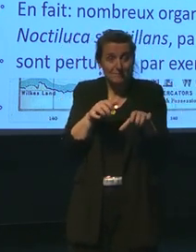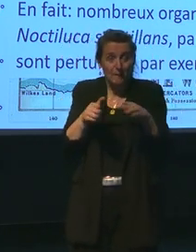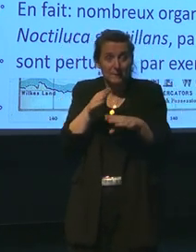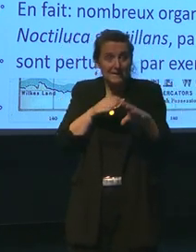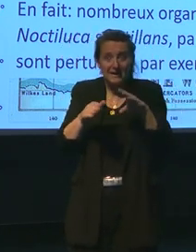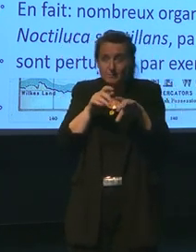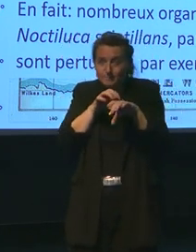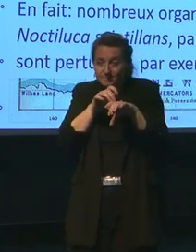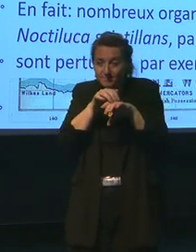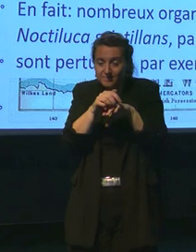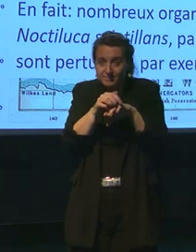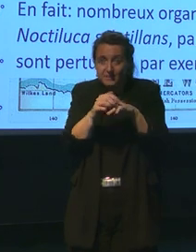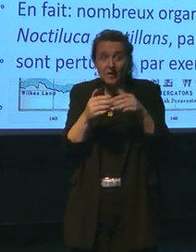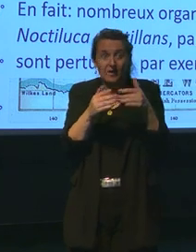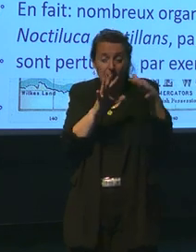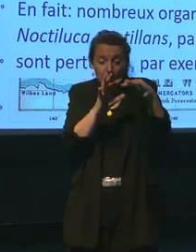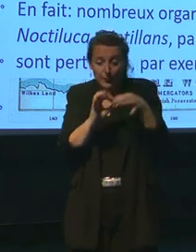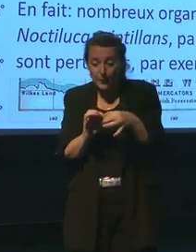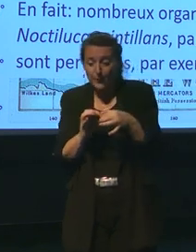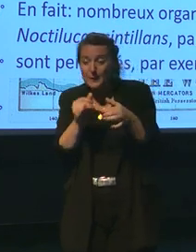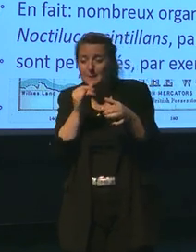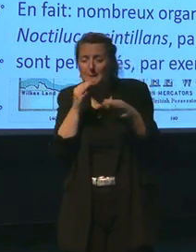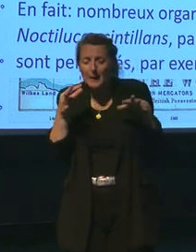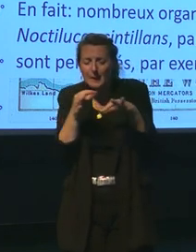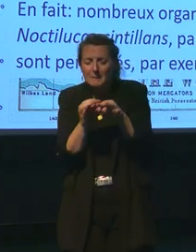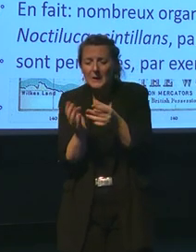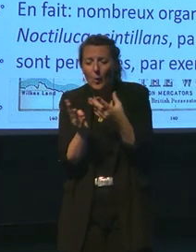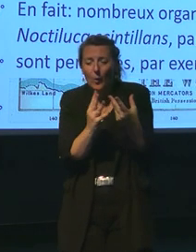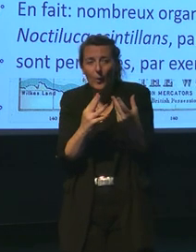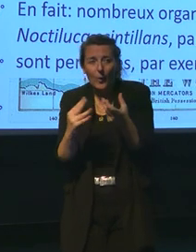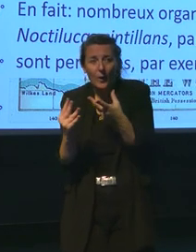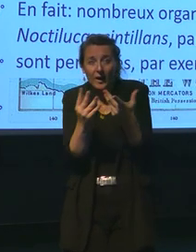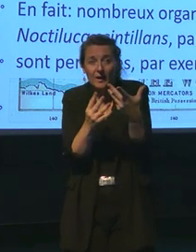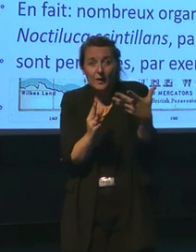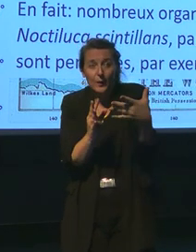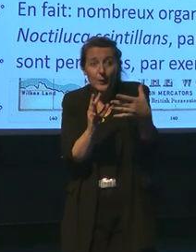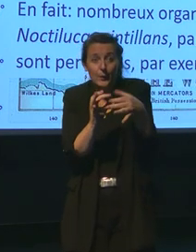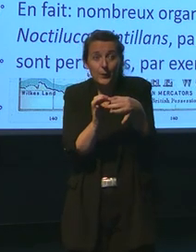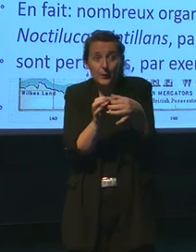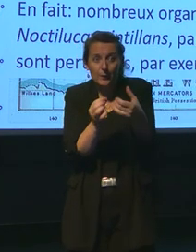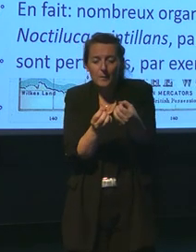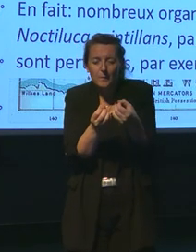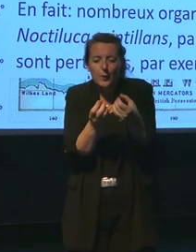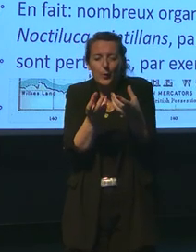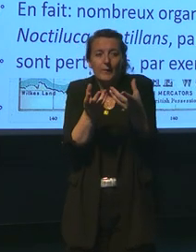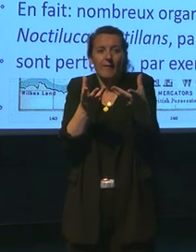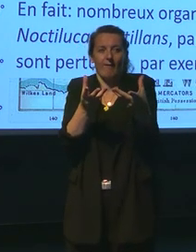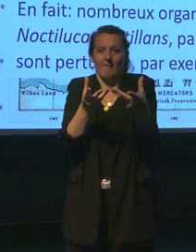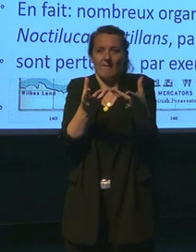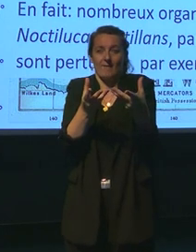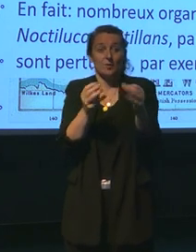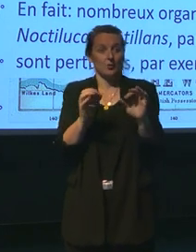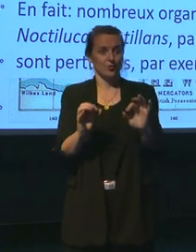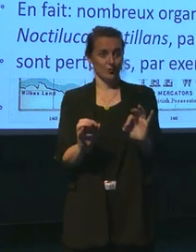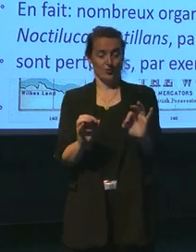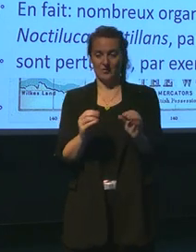celle-là, à une micro-argue pour effectivement émettre de la lumière, mécanisme biochimique pour émettre de la lumière. En fait, c'est